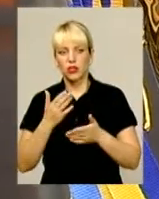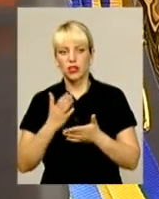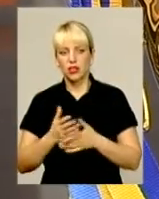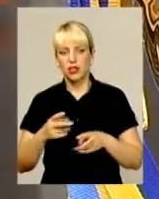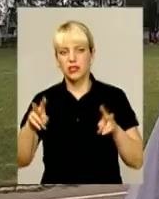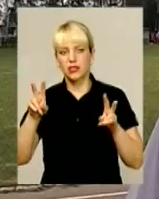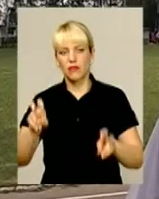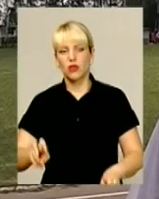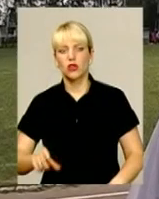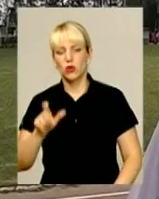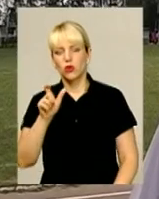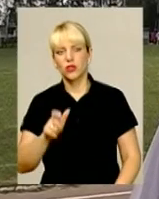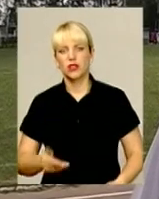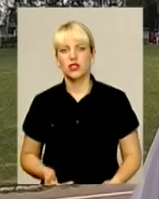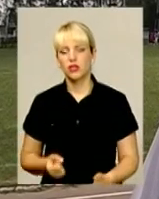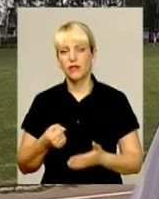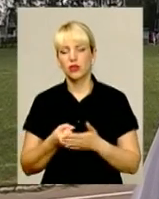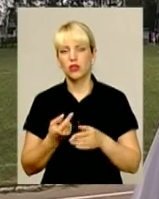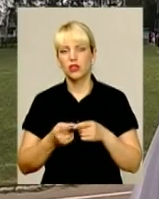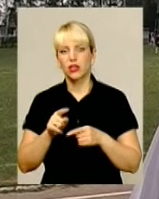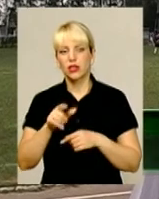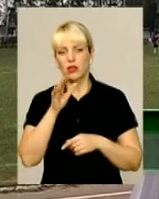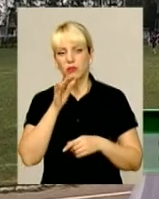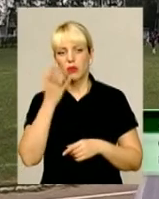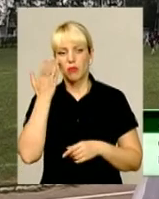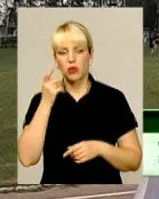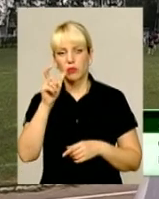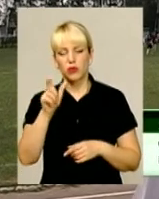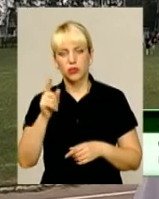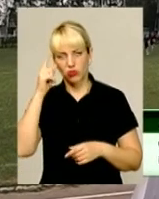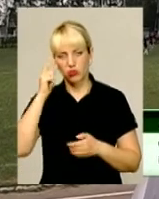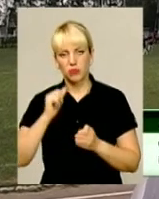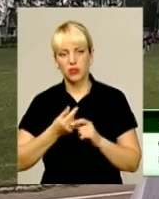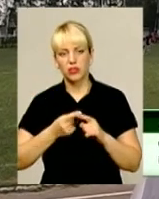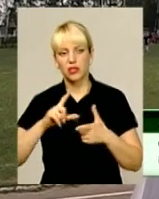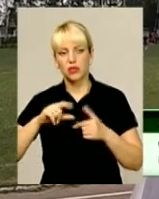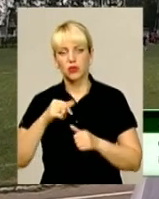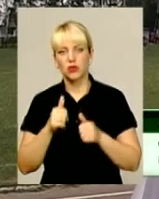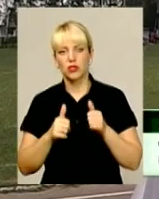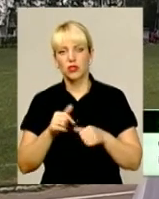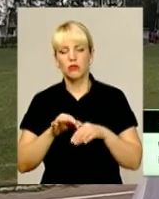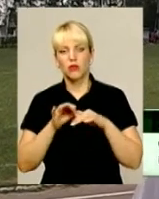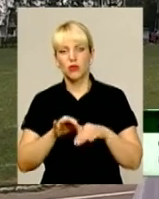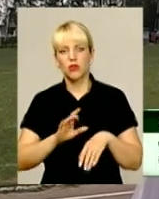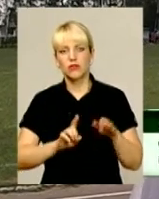символічним. Людина живе до тих пір, поки про неї пам'ятають. Тому цей турнір проводиться. Він проводився спочатку на